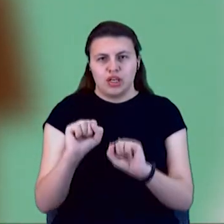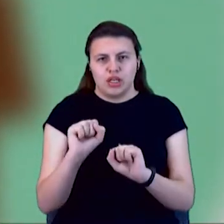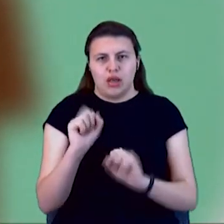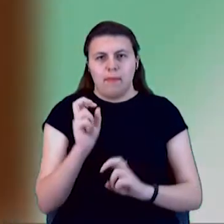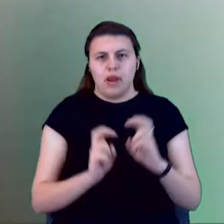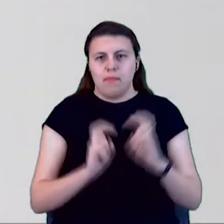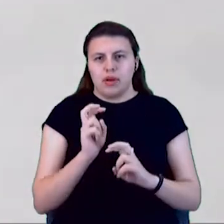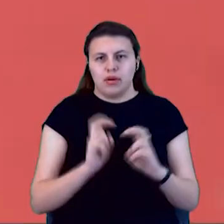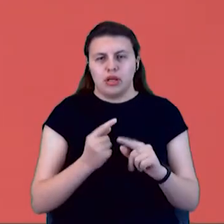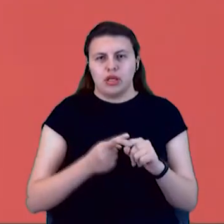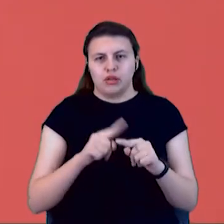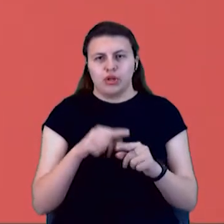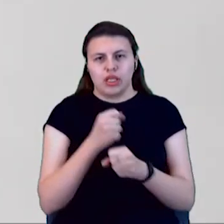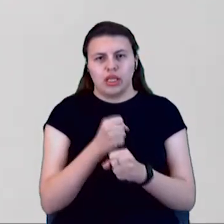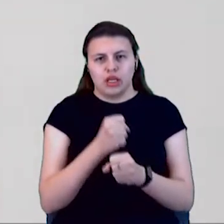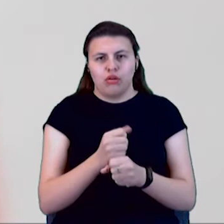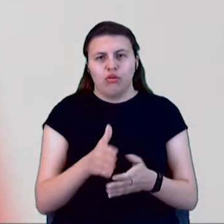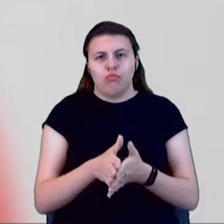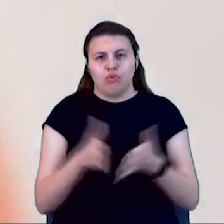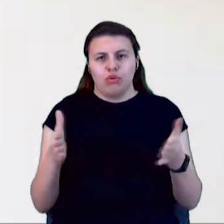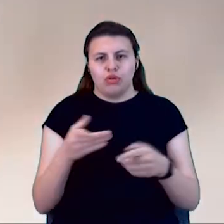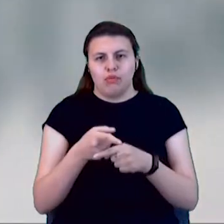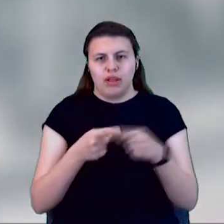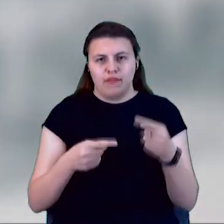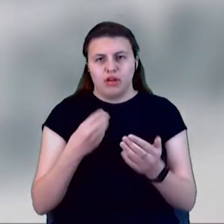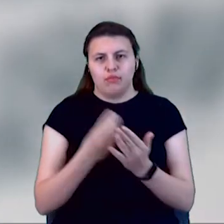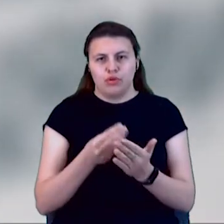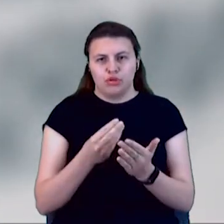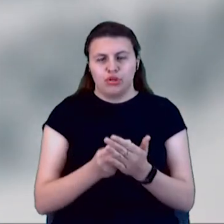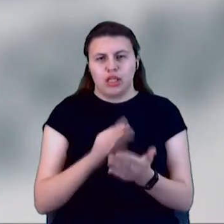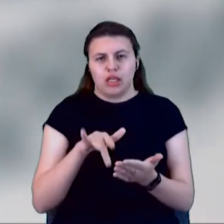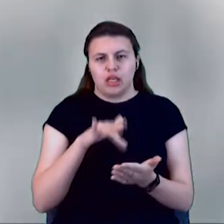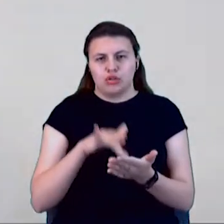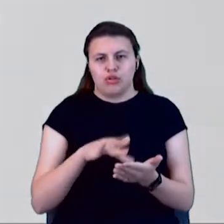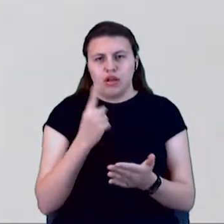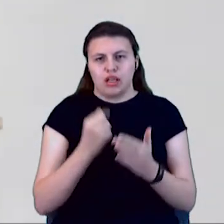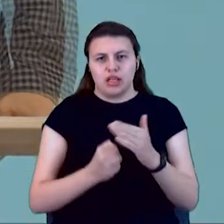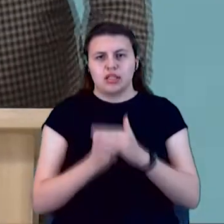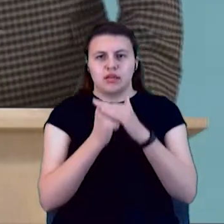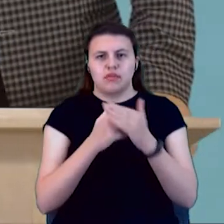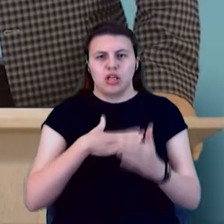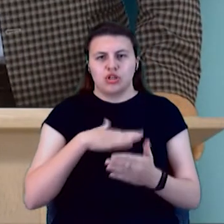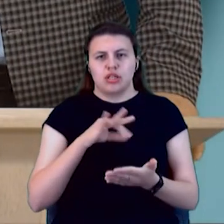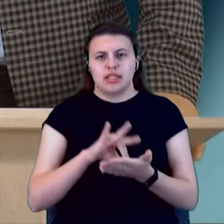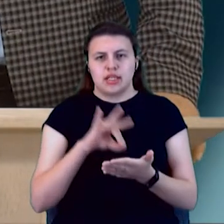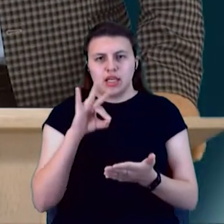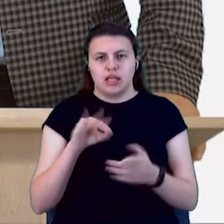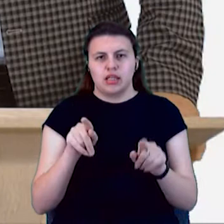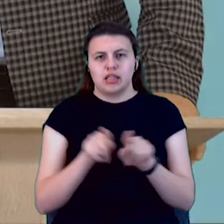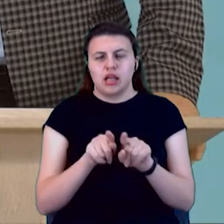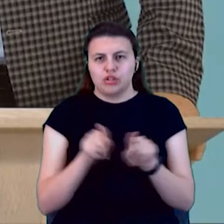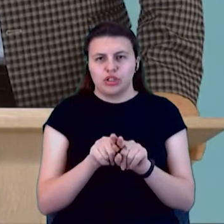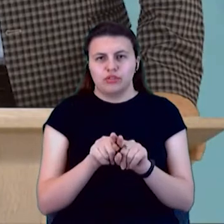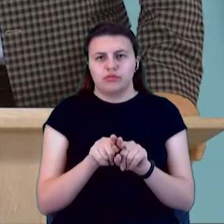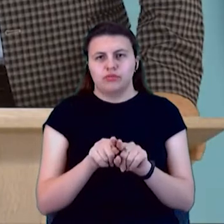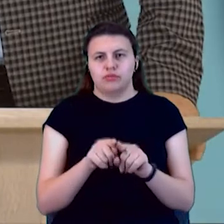роблять більше половини бюджету міського. Це одна з основних наших цілів. Також вже